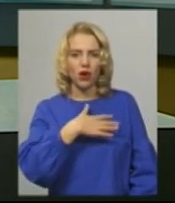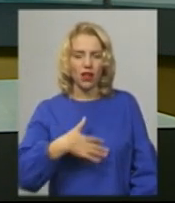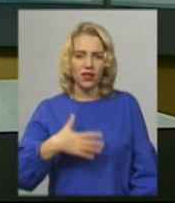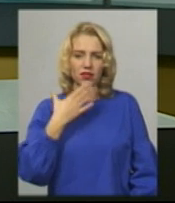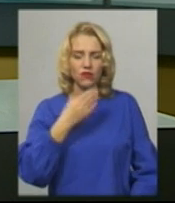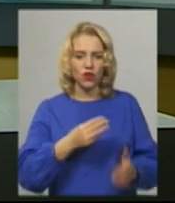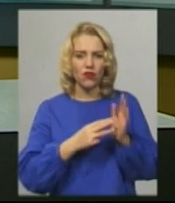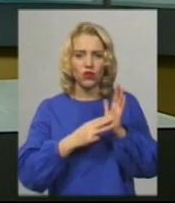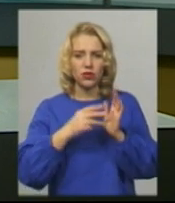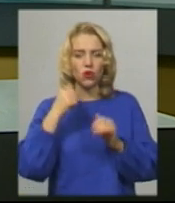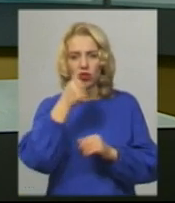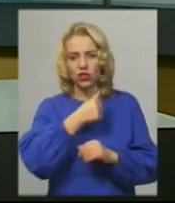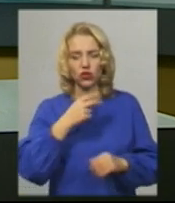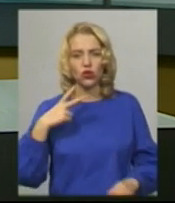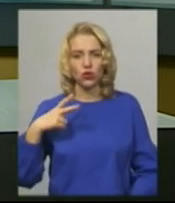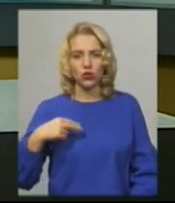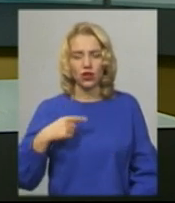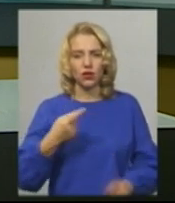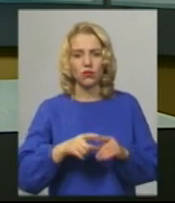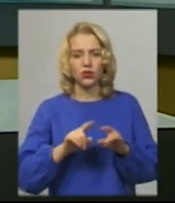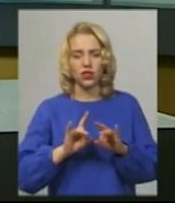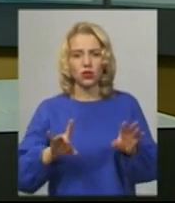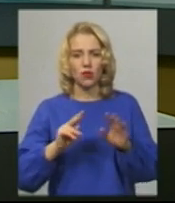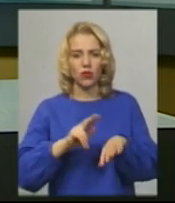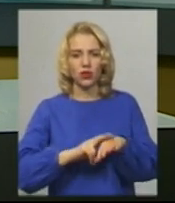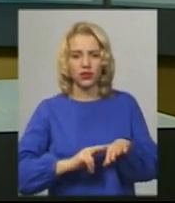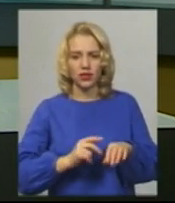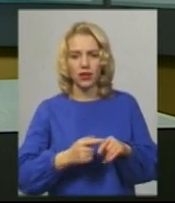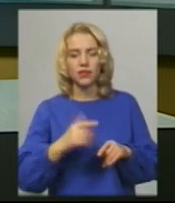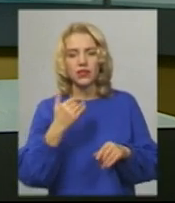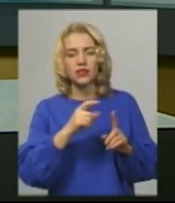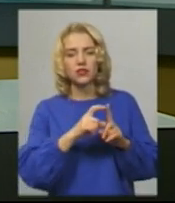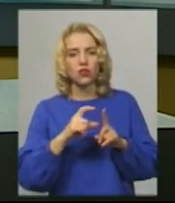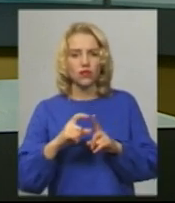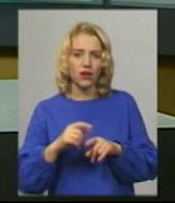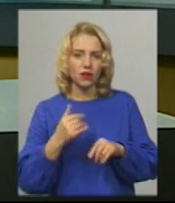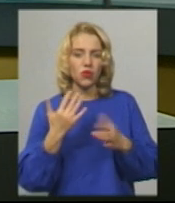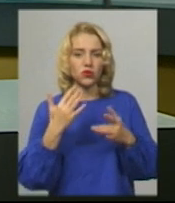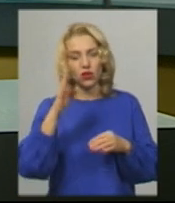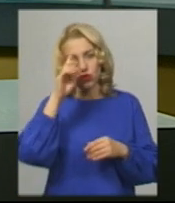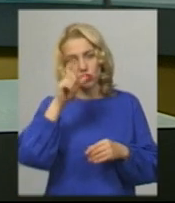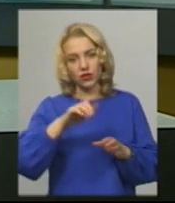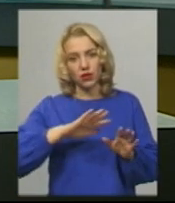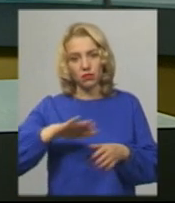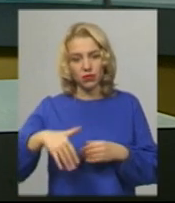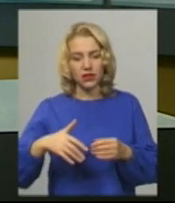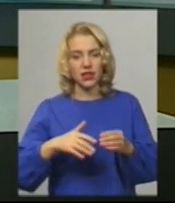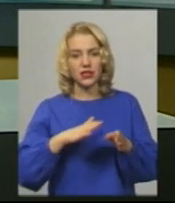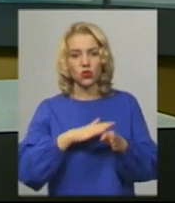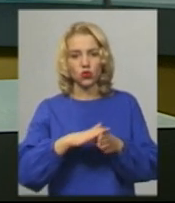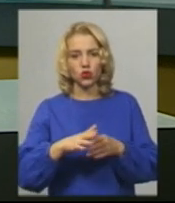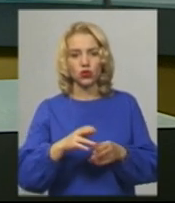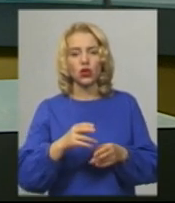розповіла начальник сектору комунікації Нацполіції області Інна Глега. За її словами, оскільки чоловік після скоєння злочину